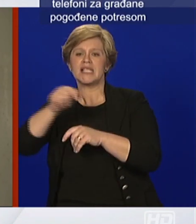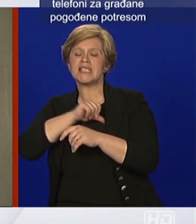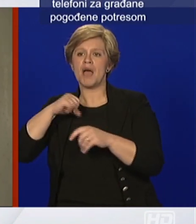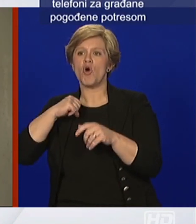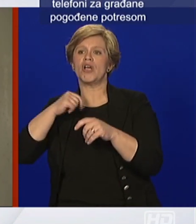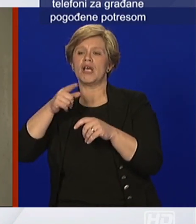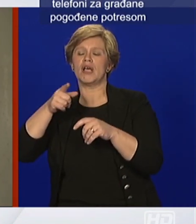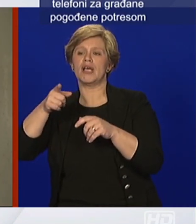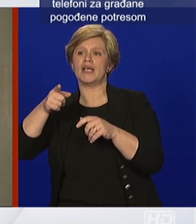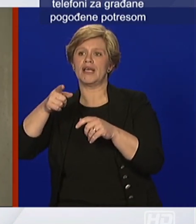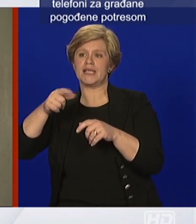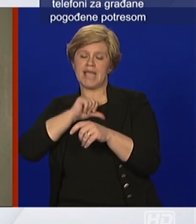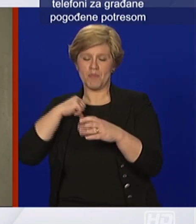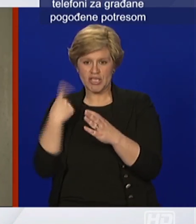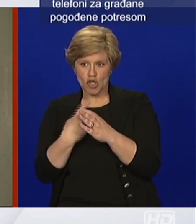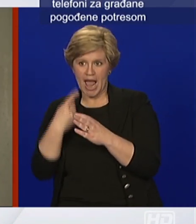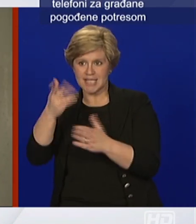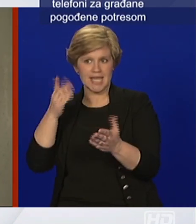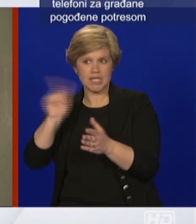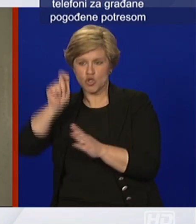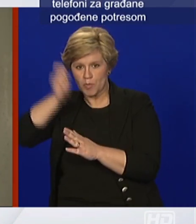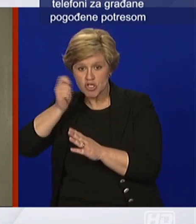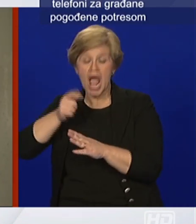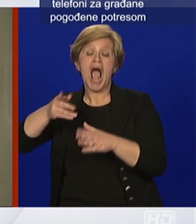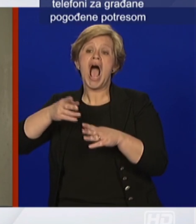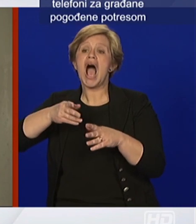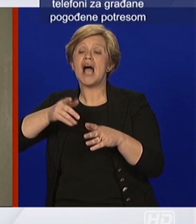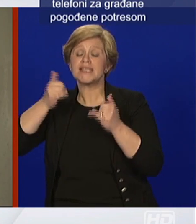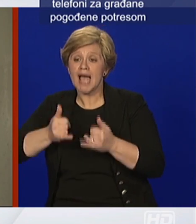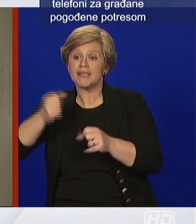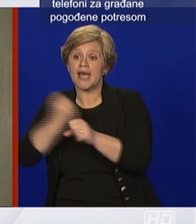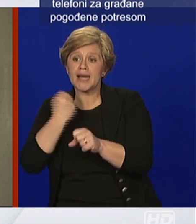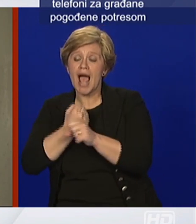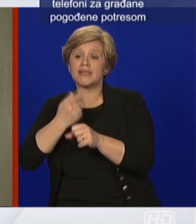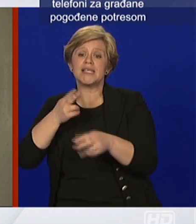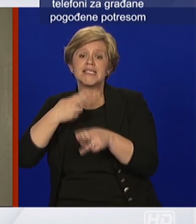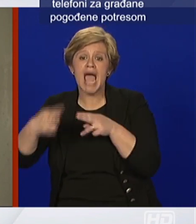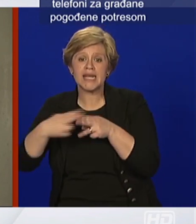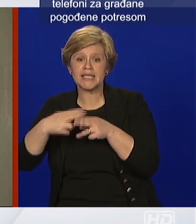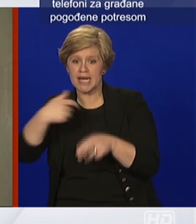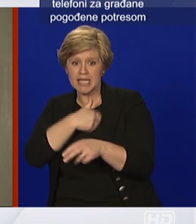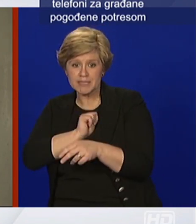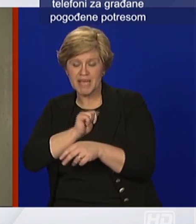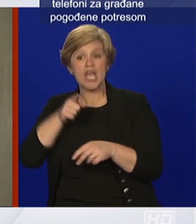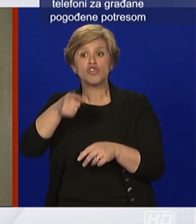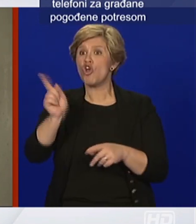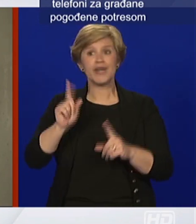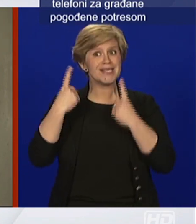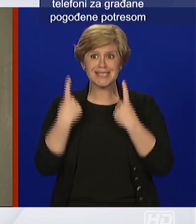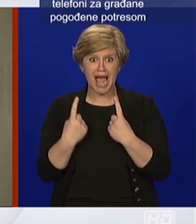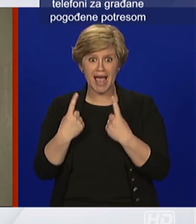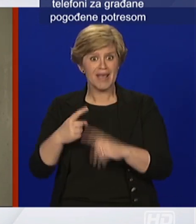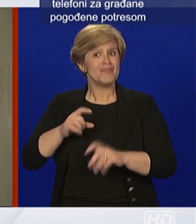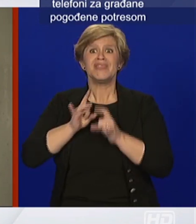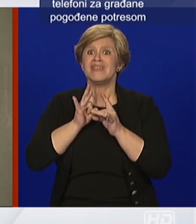obavlja sanitarna inspekcija dakle to je posao kojim se nestaje i neka nitko ne